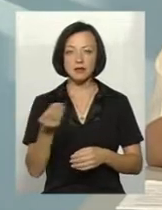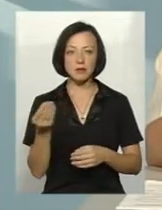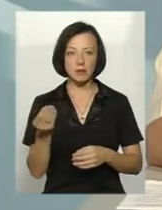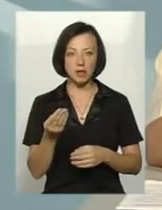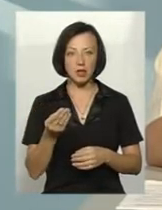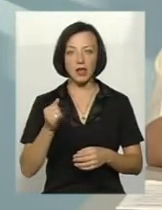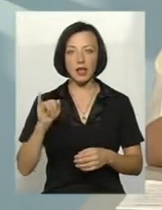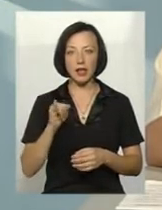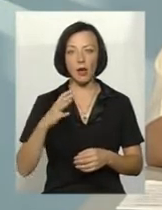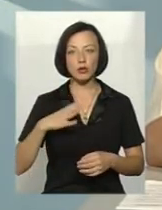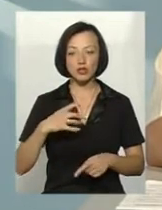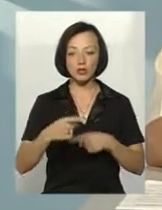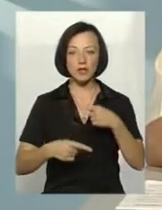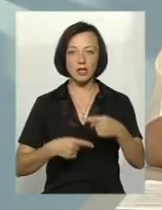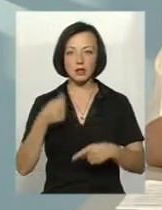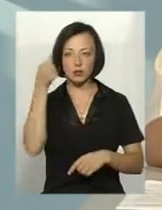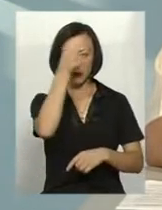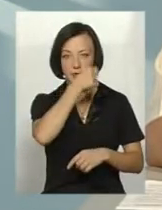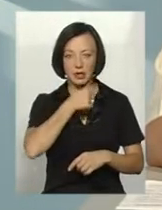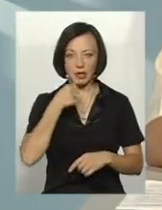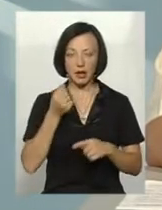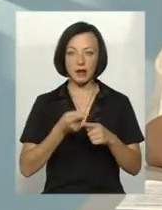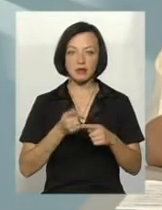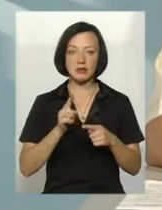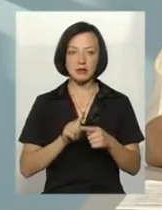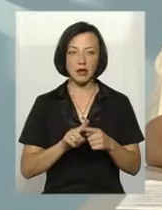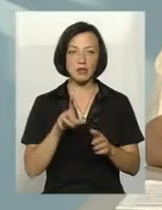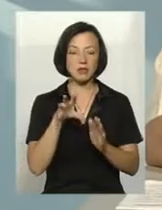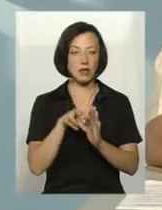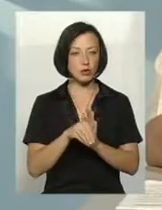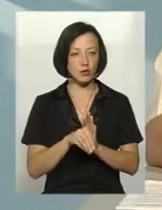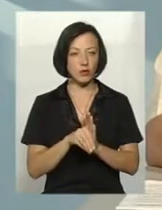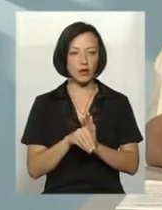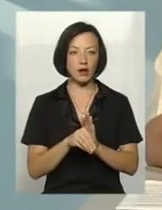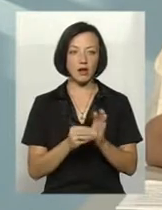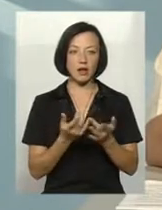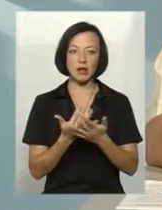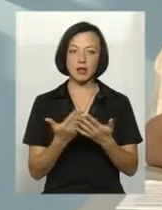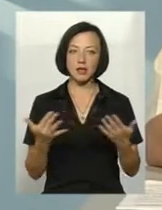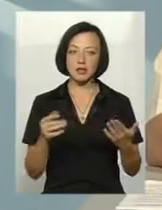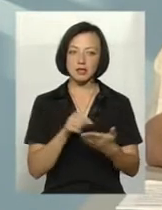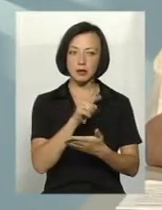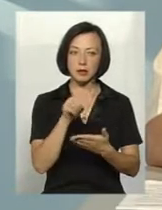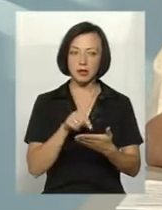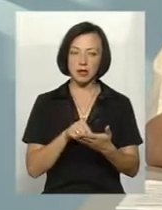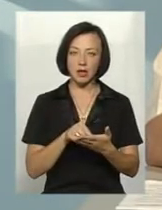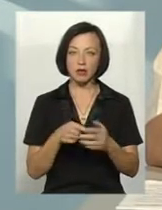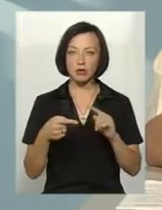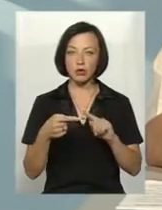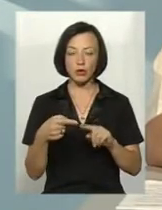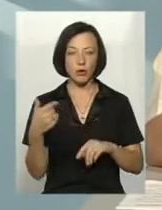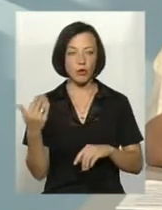очікувані на наступний рік. Це складова різних питань. З одної сторони,